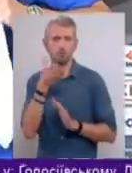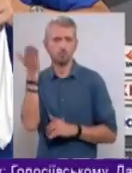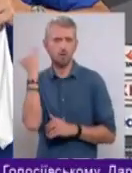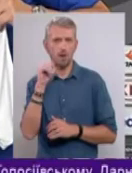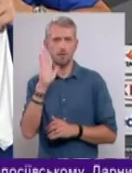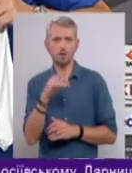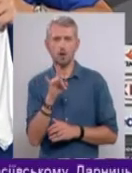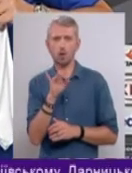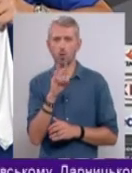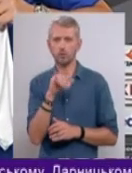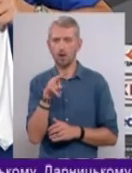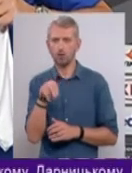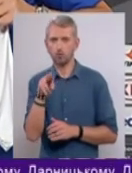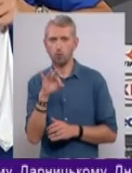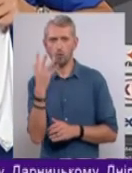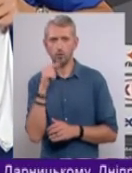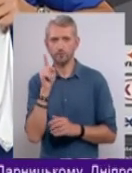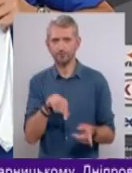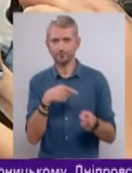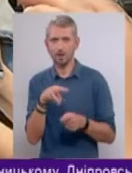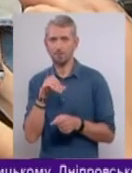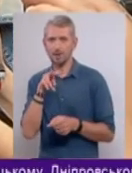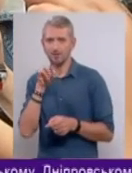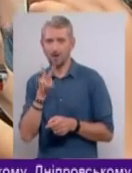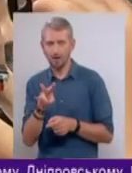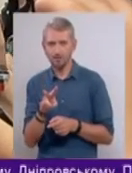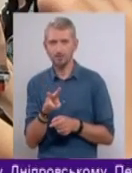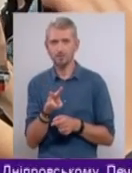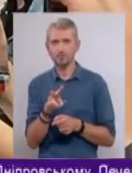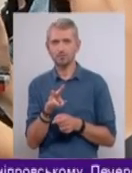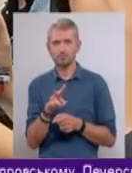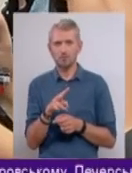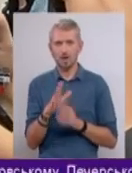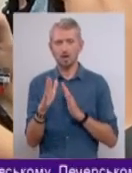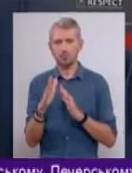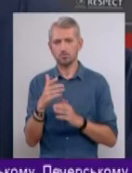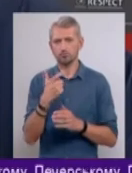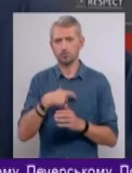бразилець Роналдо, коли той переходив до Мілану, кинути собі новий виклик.